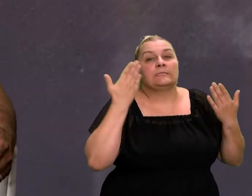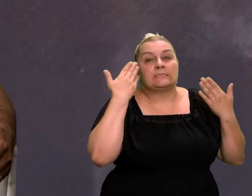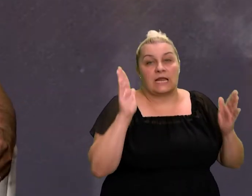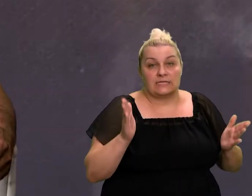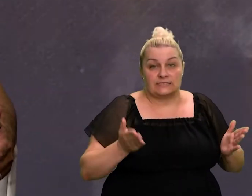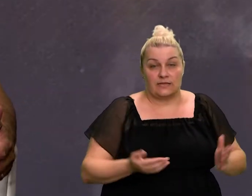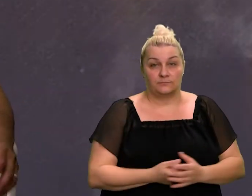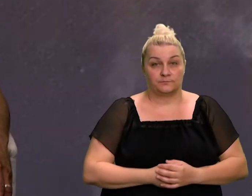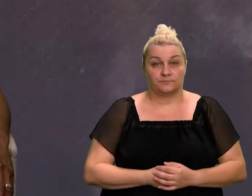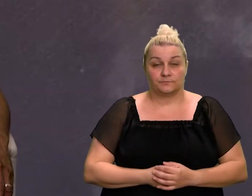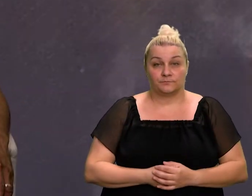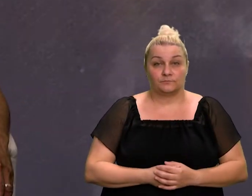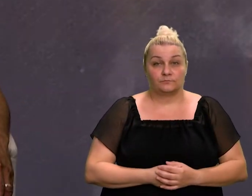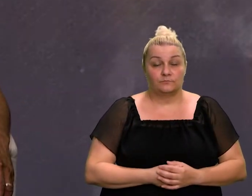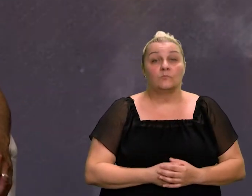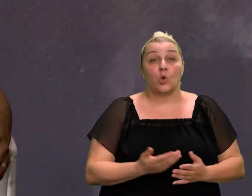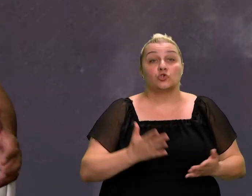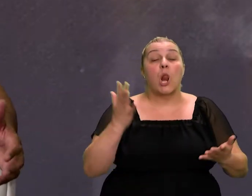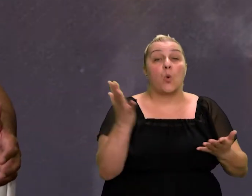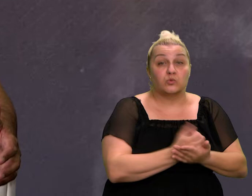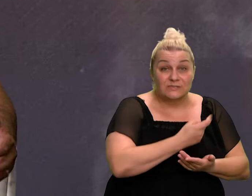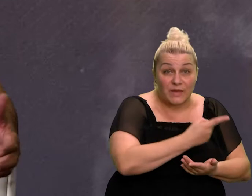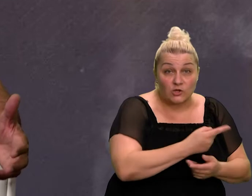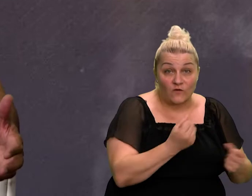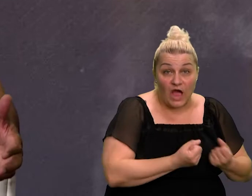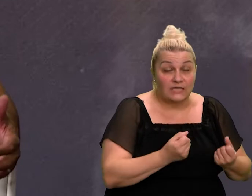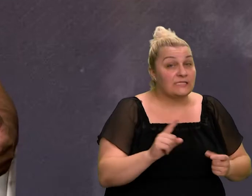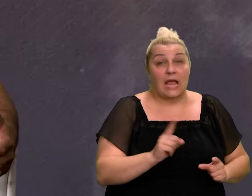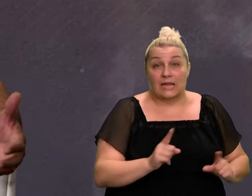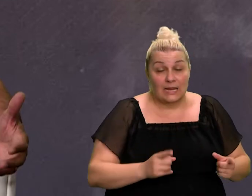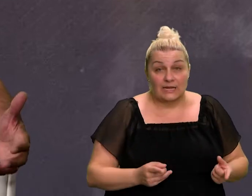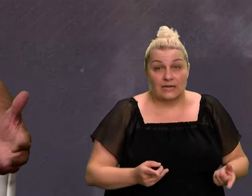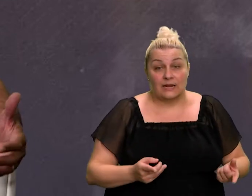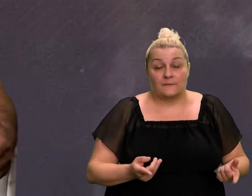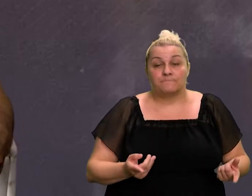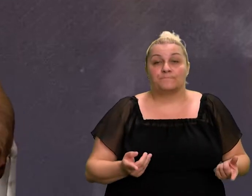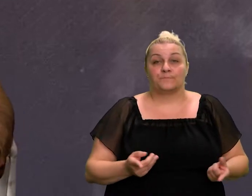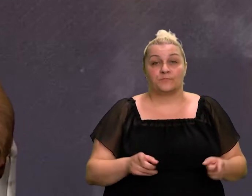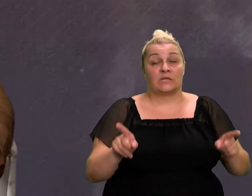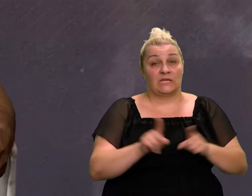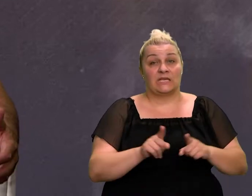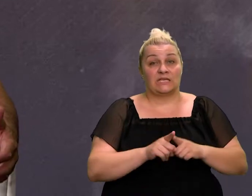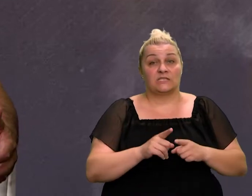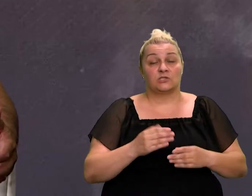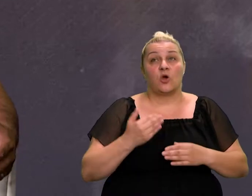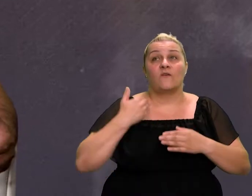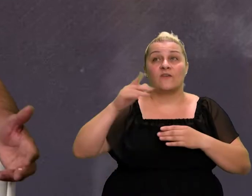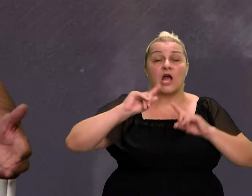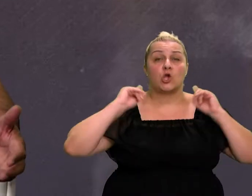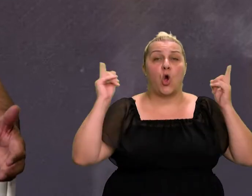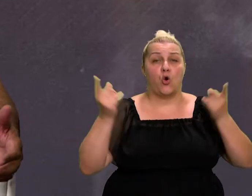krajnosti, sve biti to, oće li uspiti cila, mi nama nisu bili skloni ni vanjski